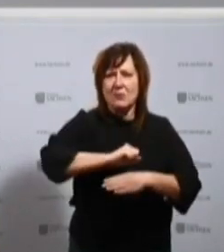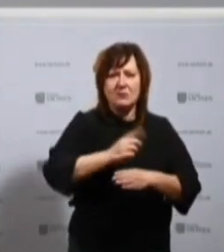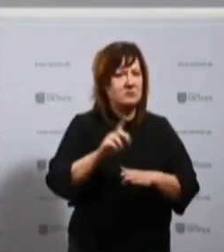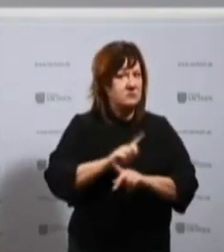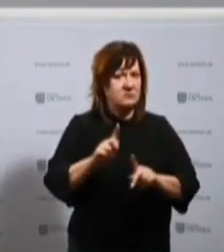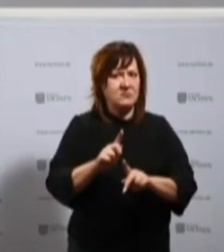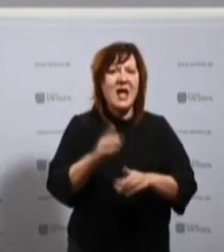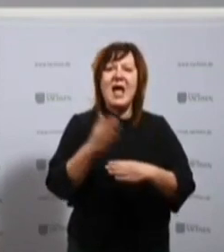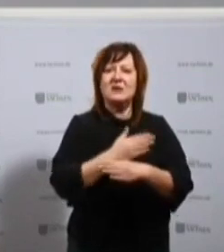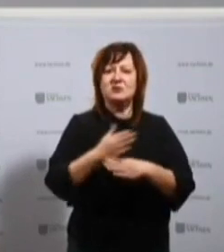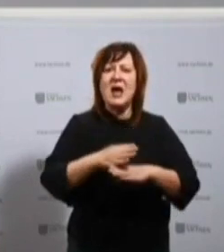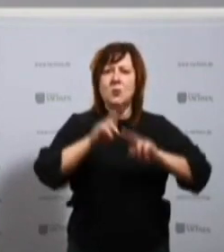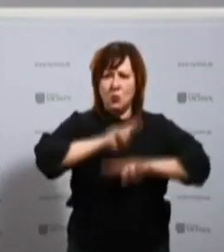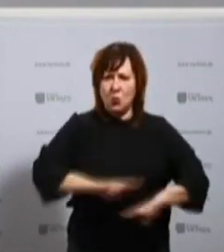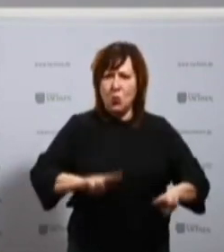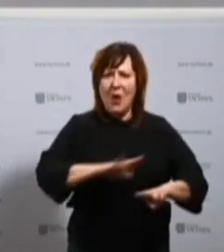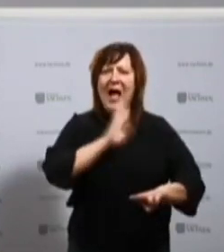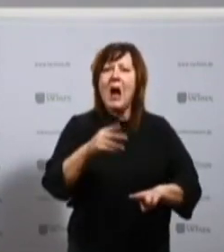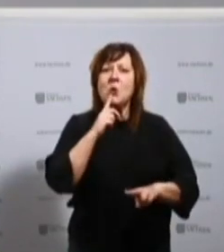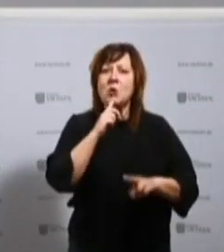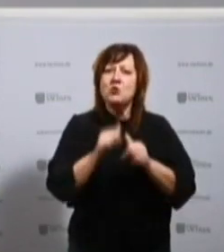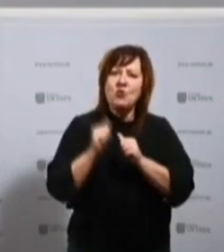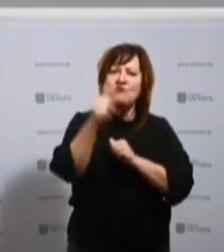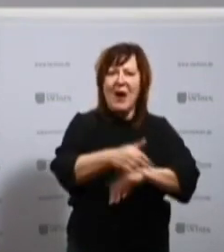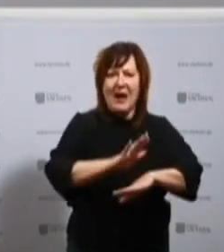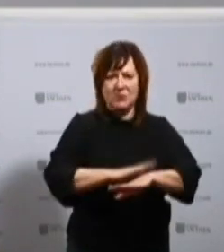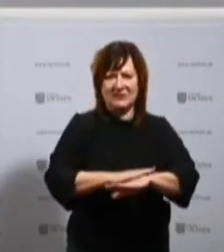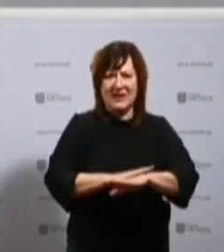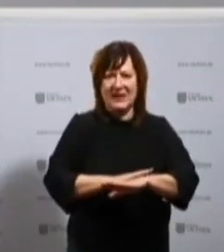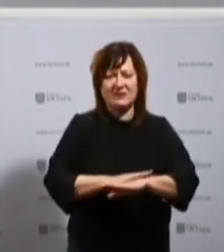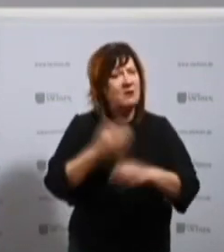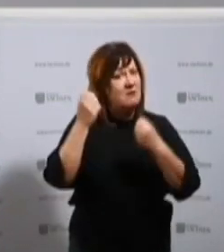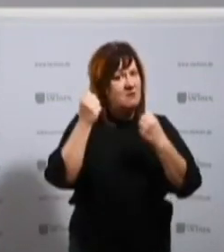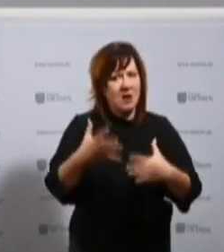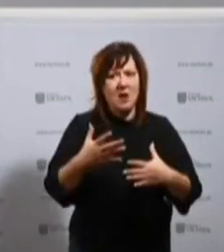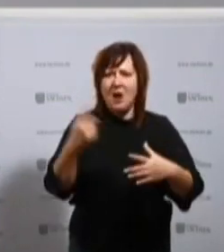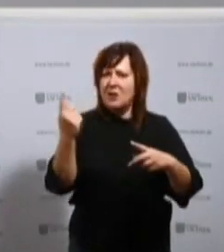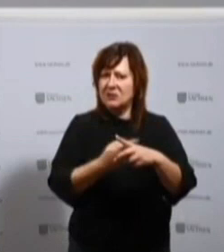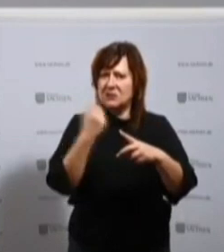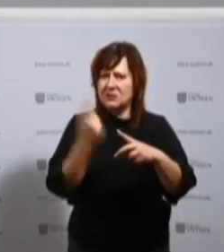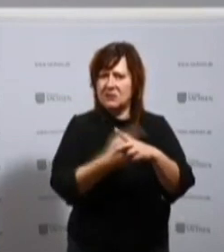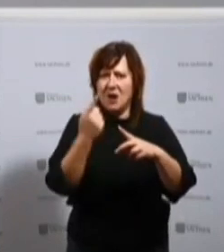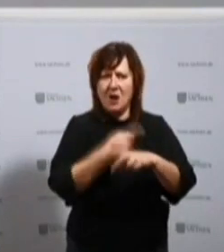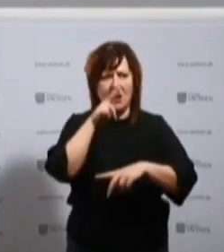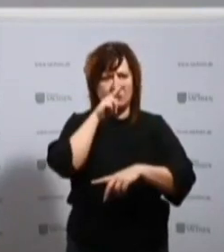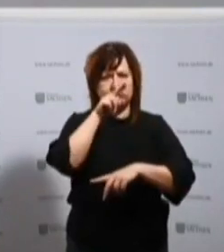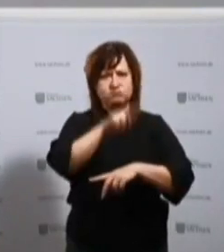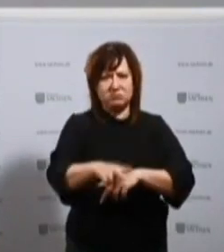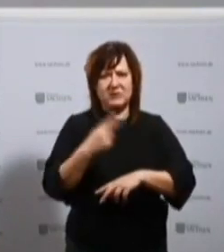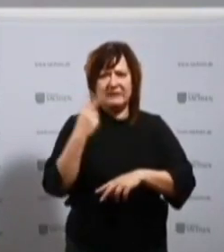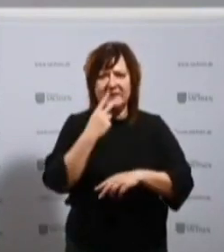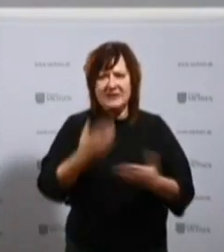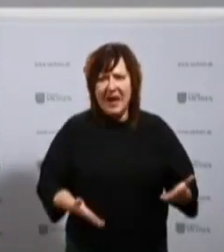genügend Vorlauf. Der Plan ist, sich die Zahlen jetzt anzuschauen. Das Ergebnis,